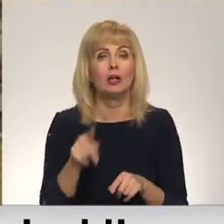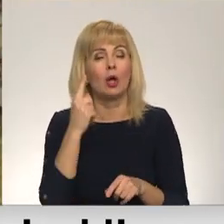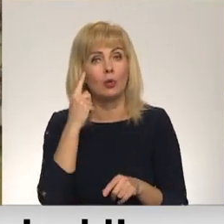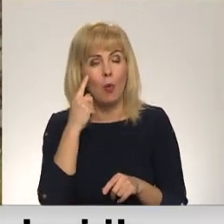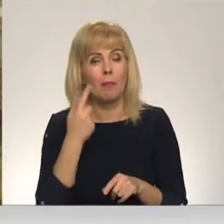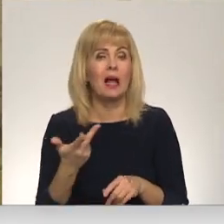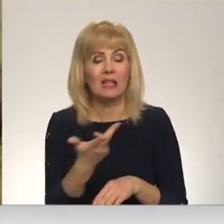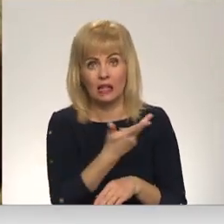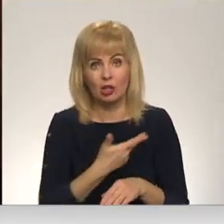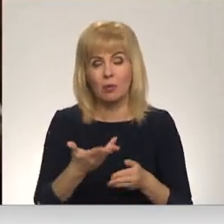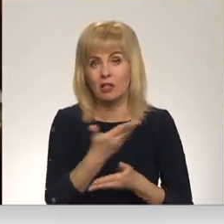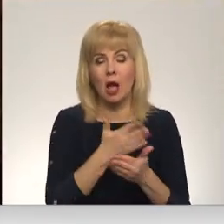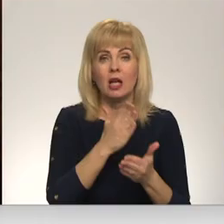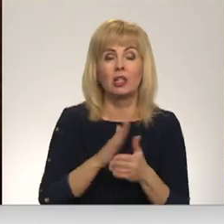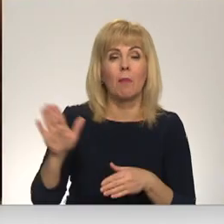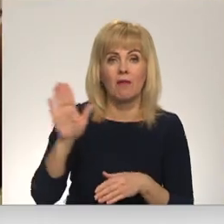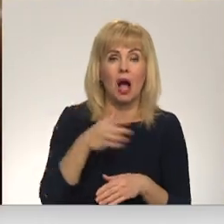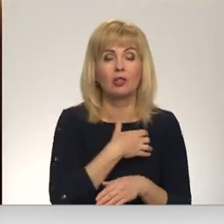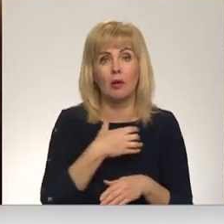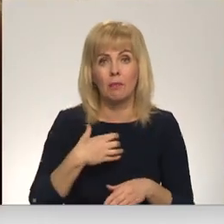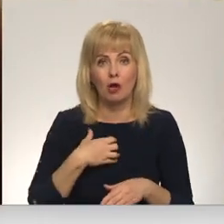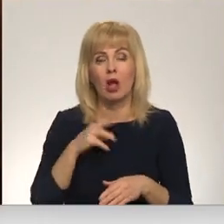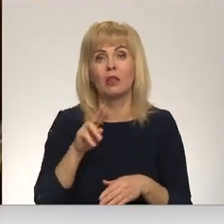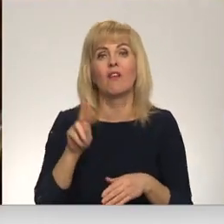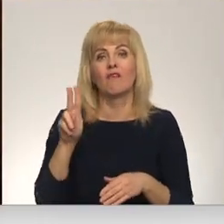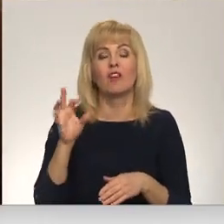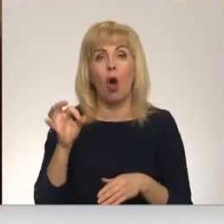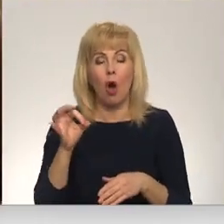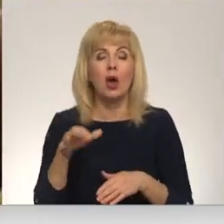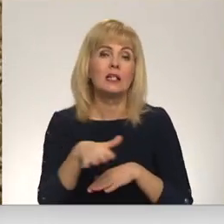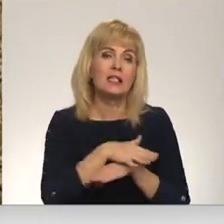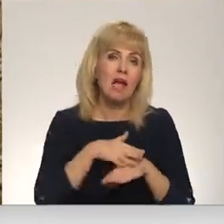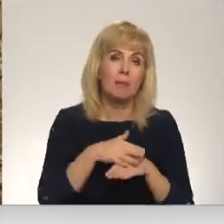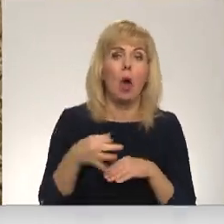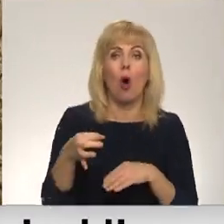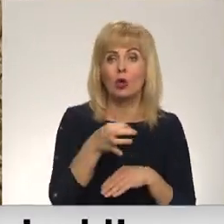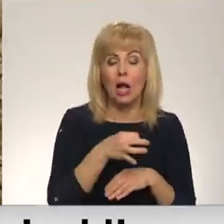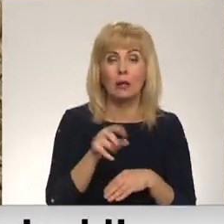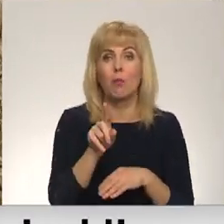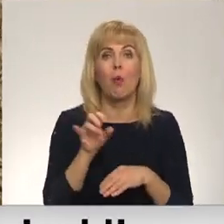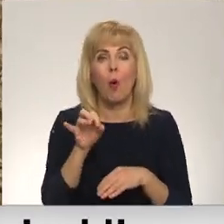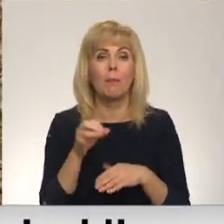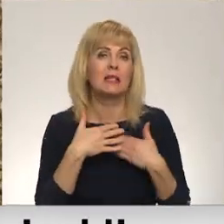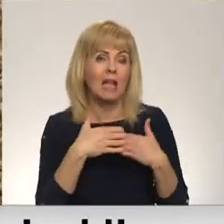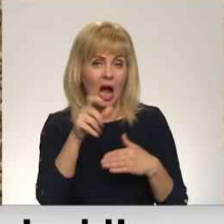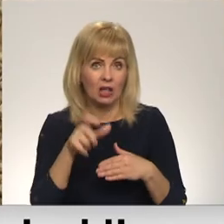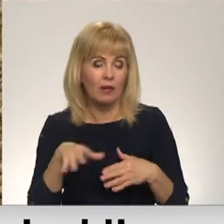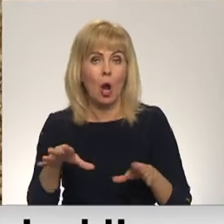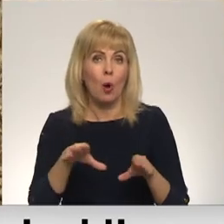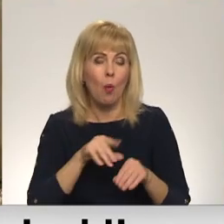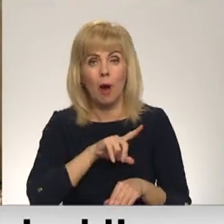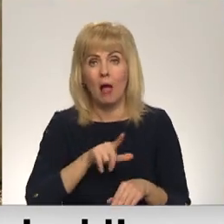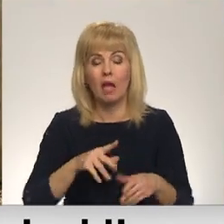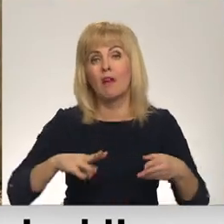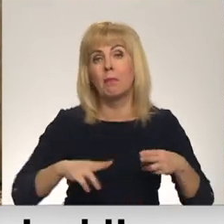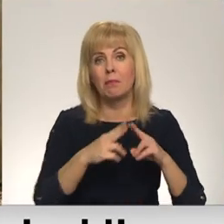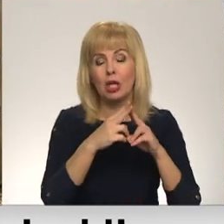trīspusīgo sadarbību starp valsti, pašvaldību un ar šo NML sektoru, sabiedriskām organizācijām. Popes aktīvisti kopā ar Latvijas piļu